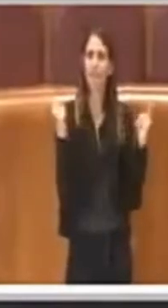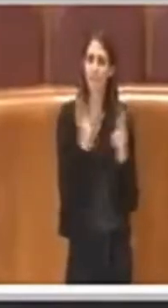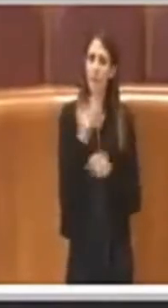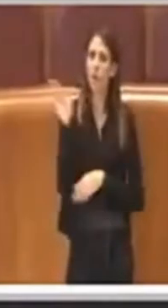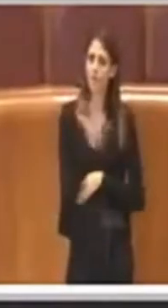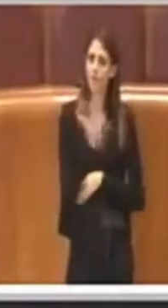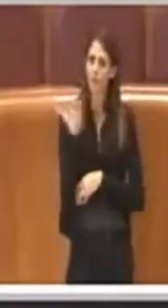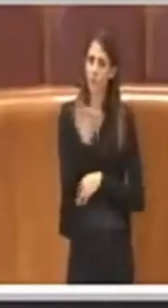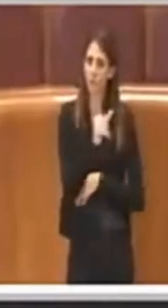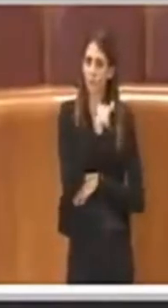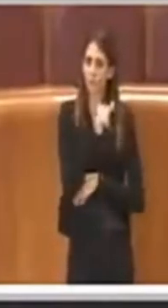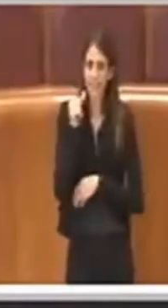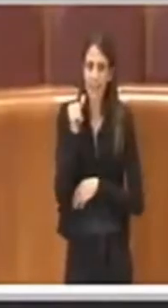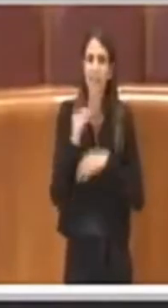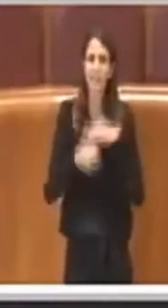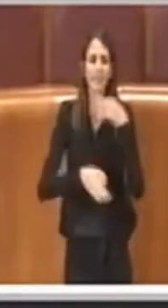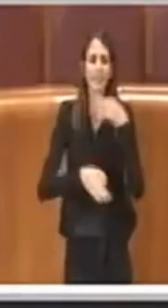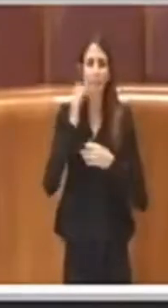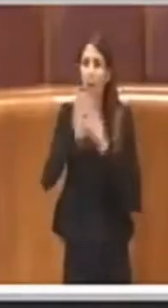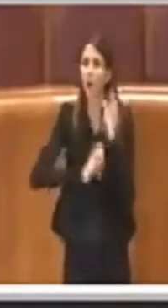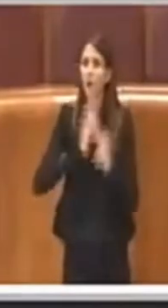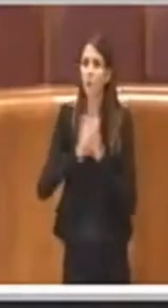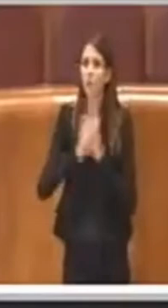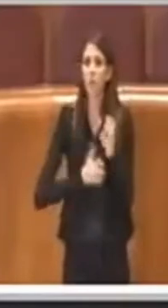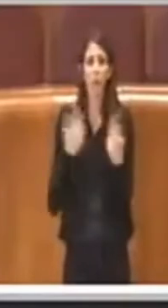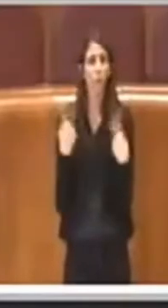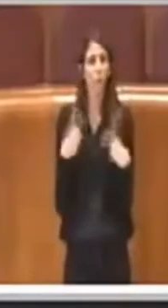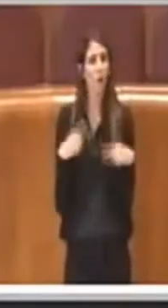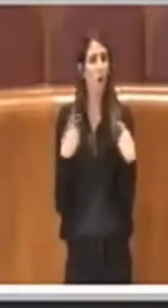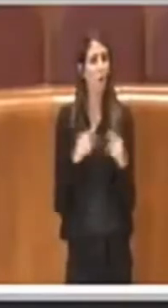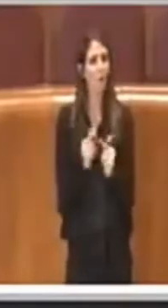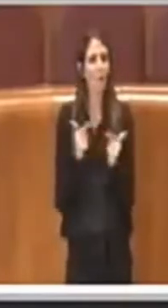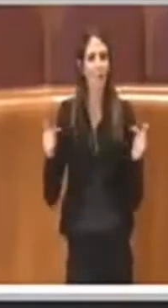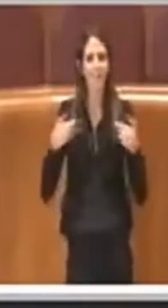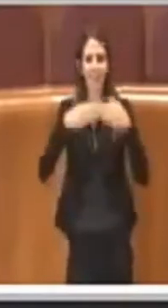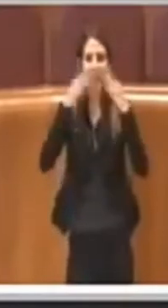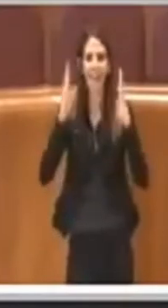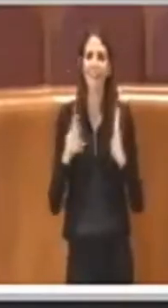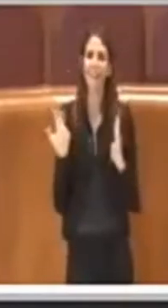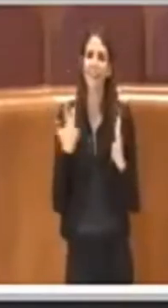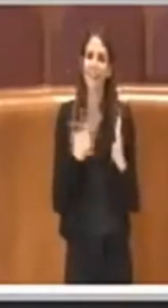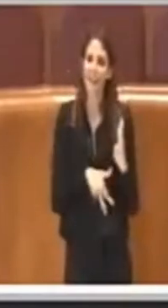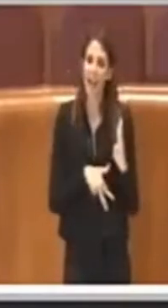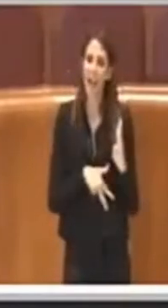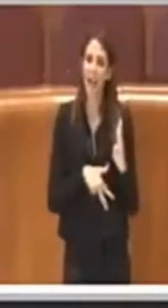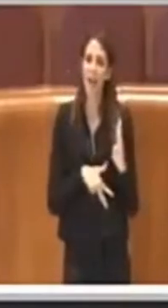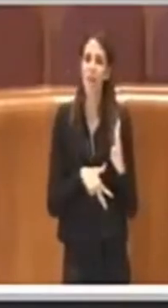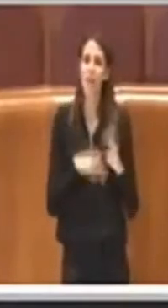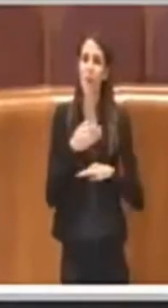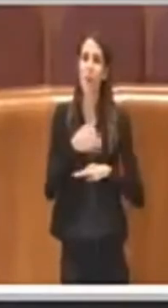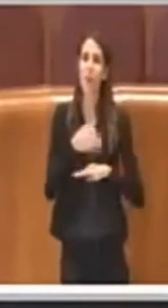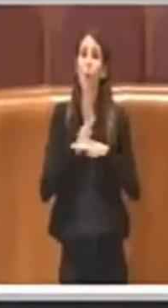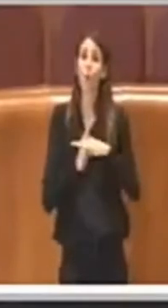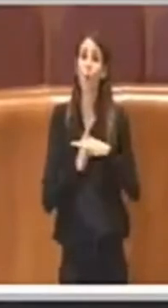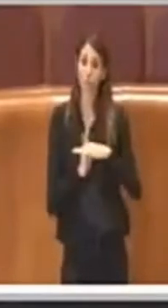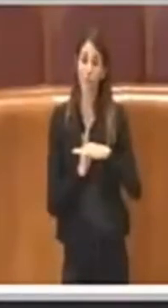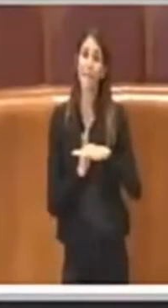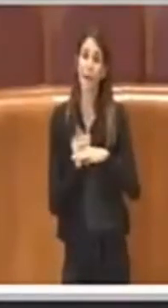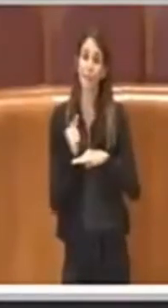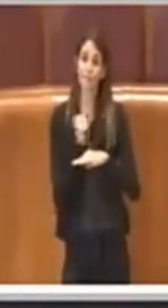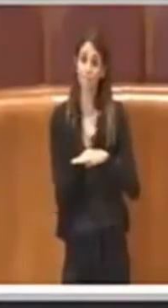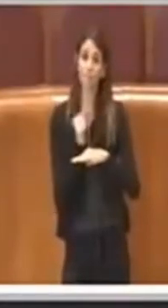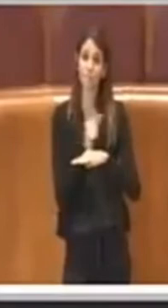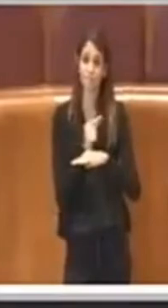quindi non si fa nessuna confusione. Si tratta di housing e per la quota parte ben definita che spetta